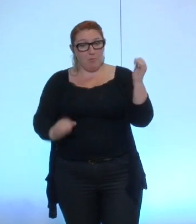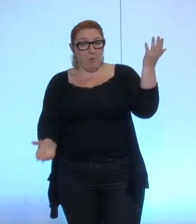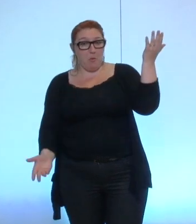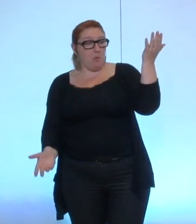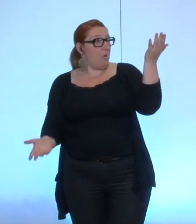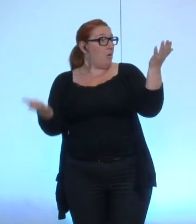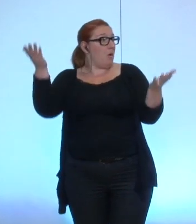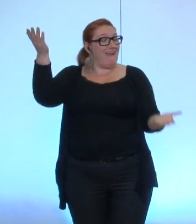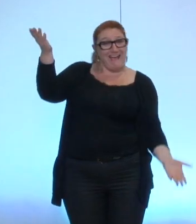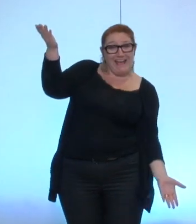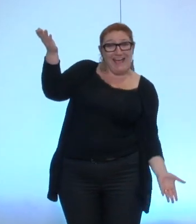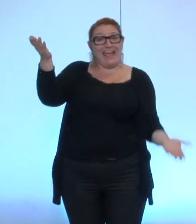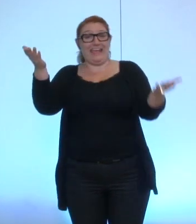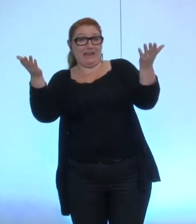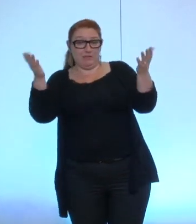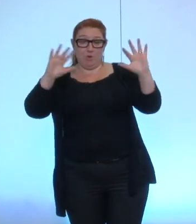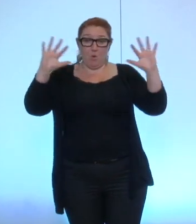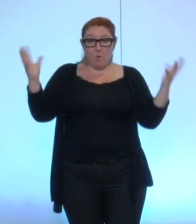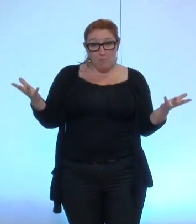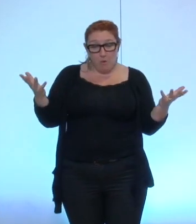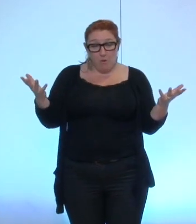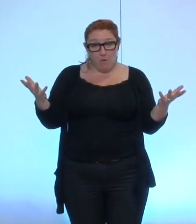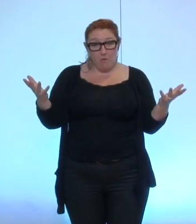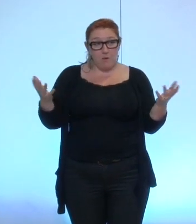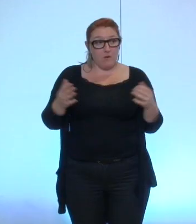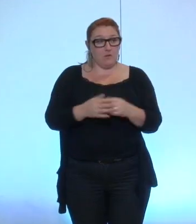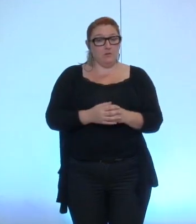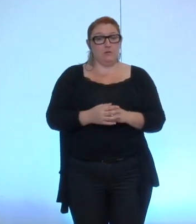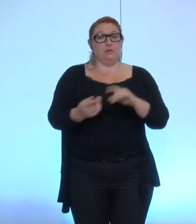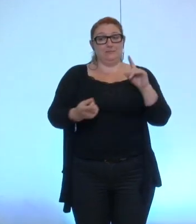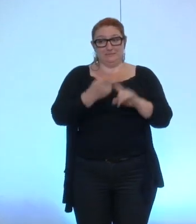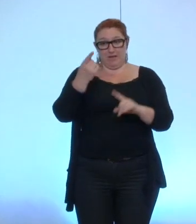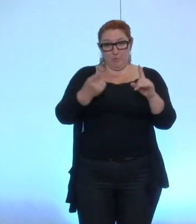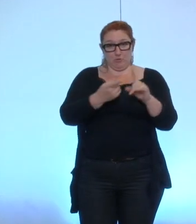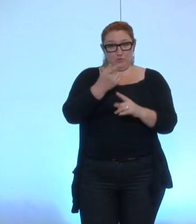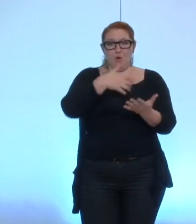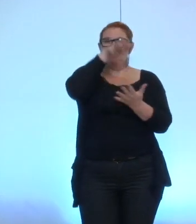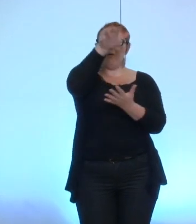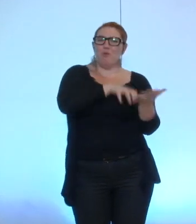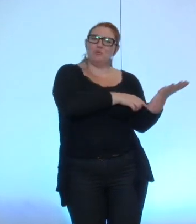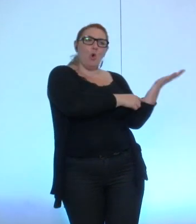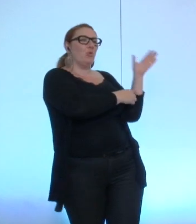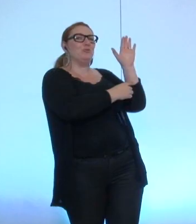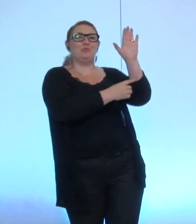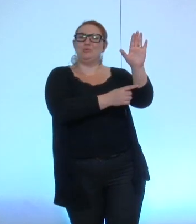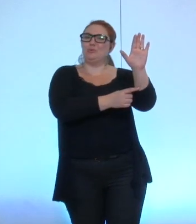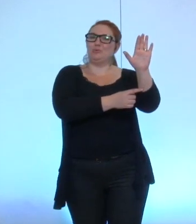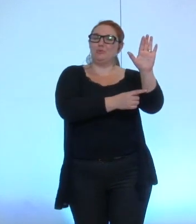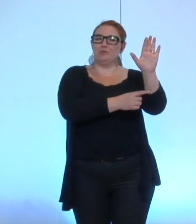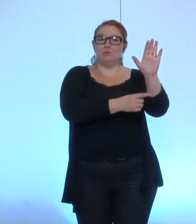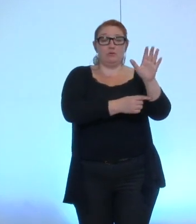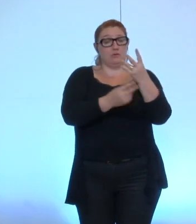qu'il soit indiqué qu'il est rendu compte devant l'assemblée qui est la plus légitime